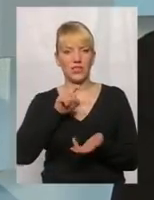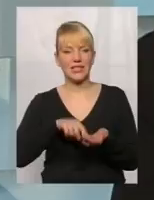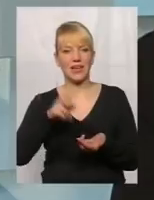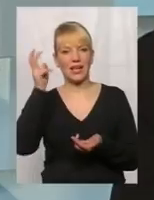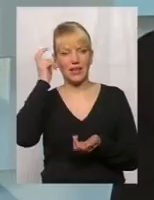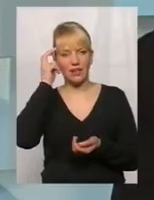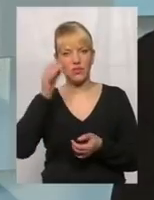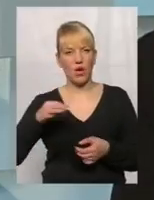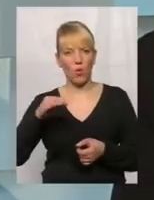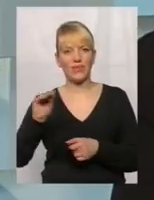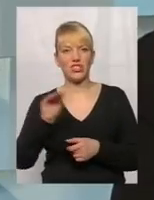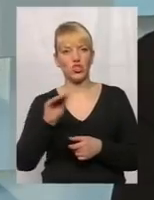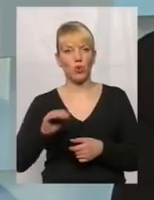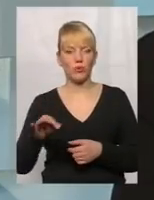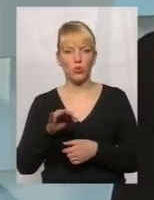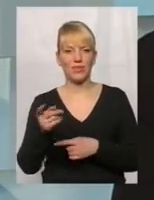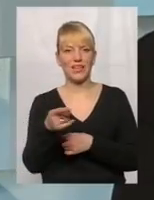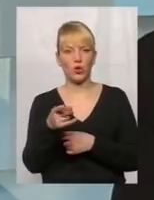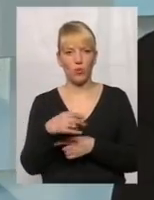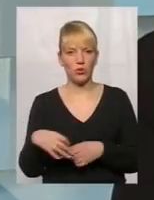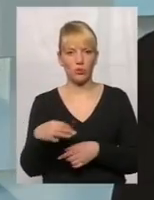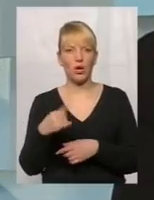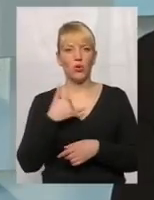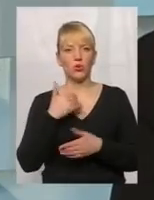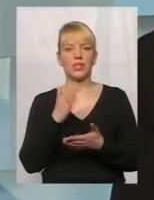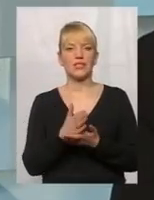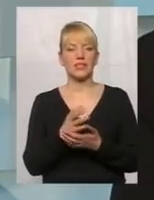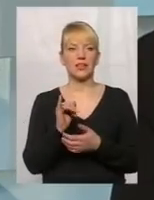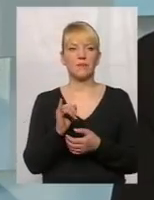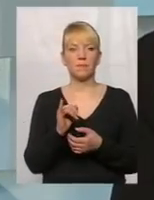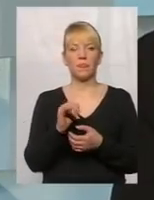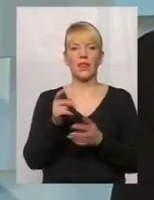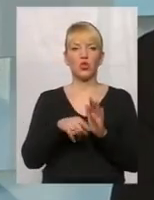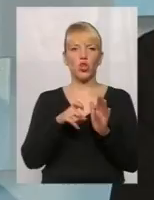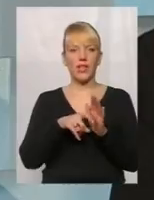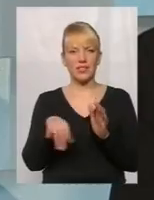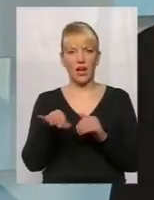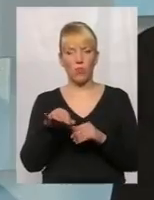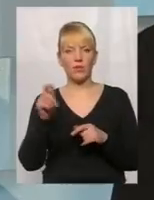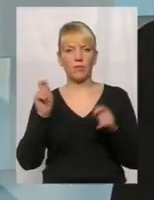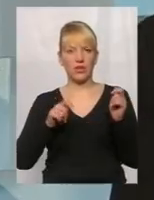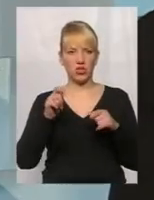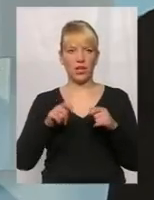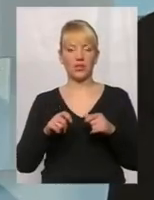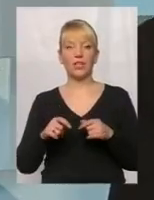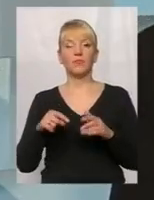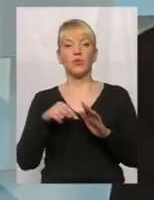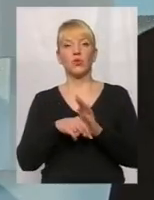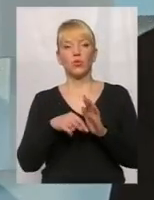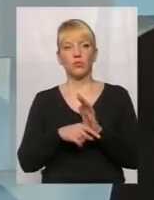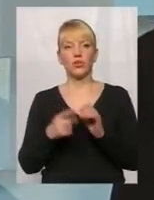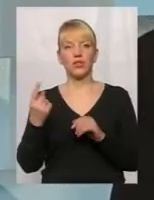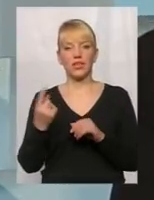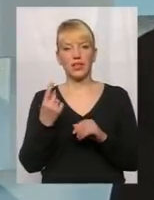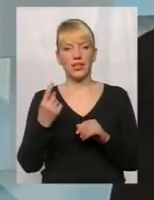Київської області, з Житомирської, з Тернопільської. У нас є і звідти з Донецької області приїжджають. Тобто єдиний